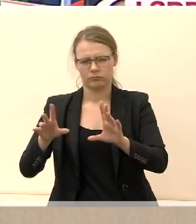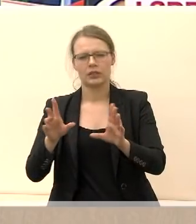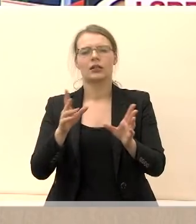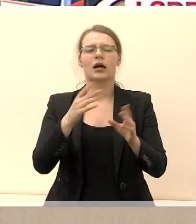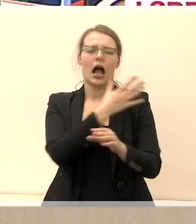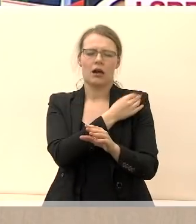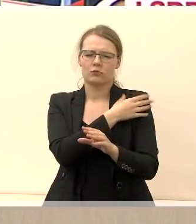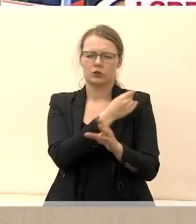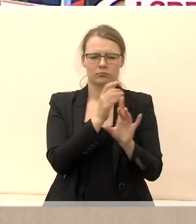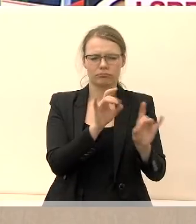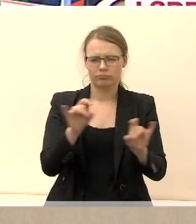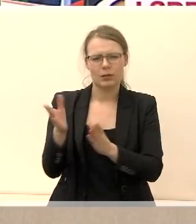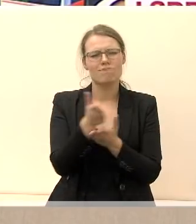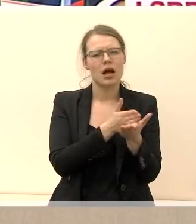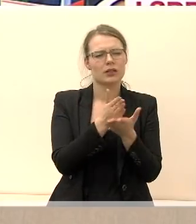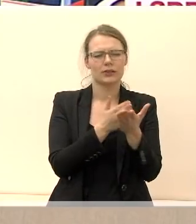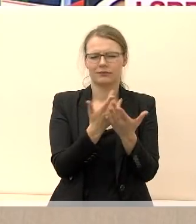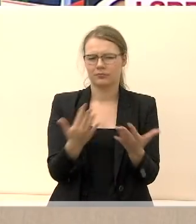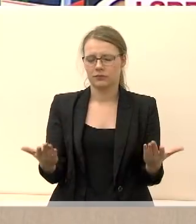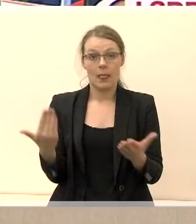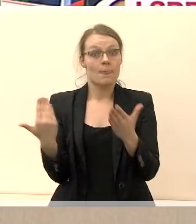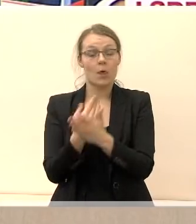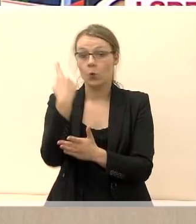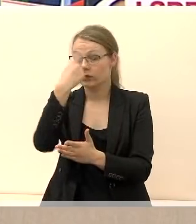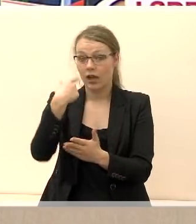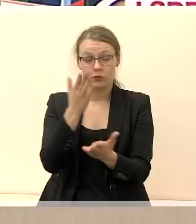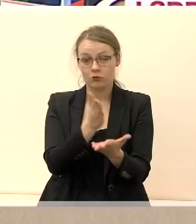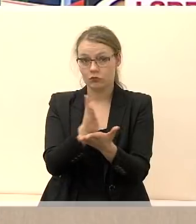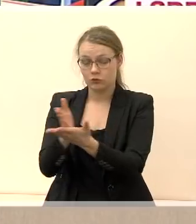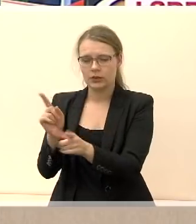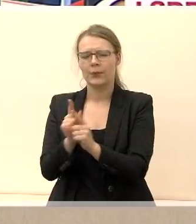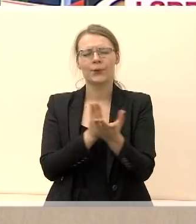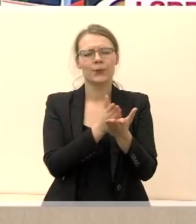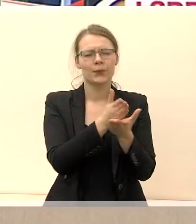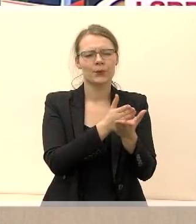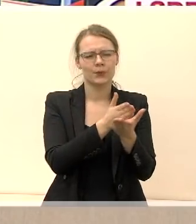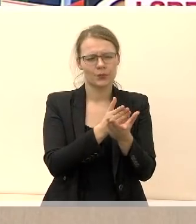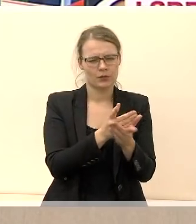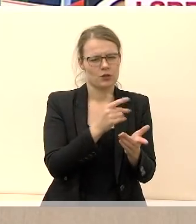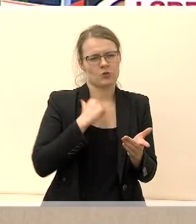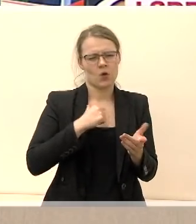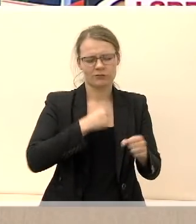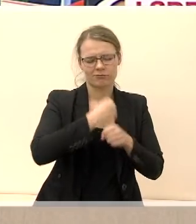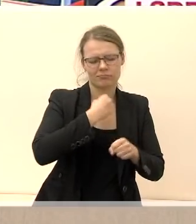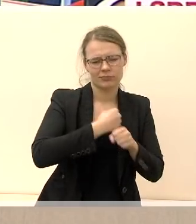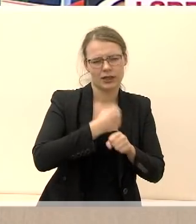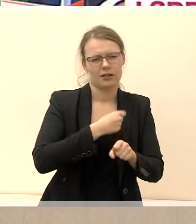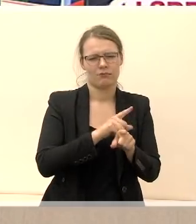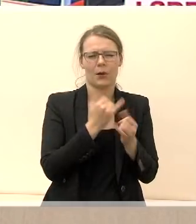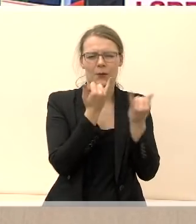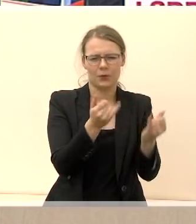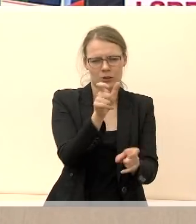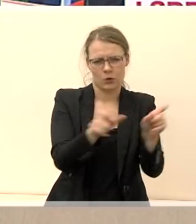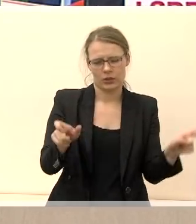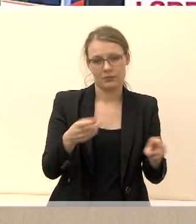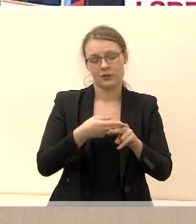amžiaus, įvairių patirčių ir naujų veidų, ir jau daug metų Marijampolė ir jau žmonėms dirbančių žmonių. Todėl kviečiu